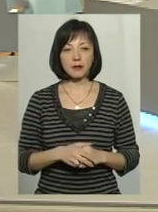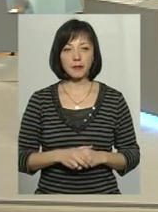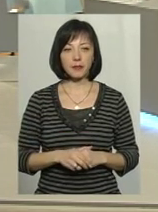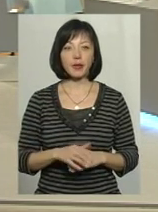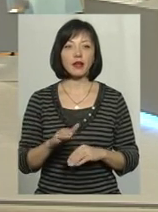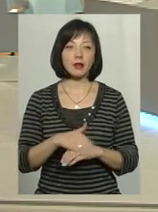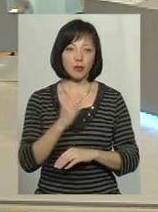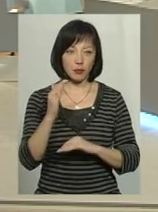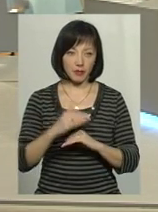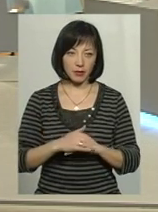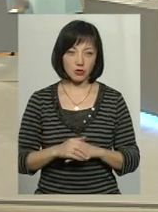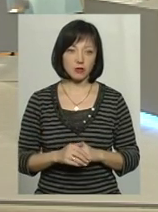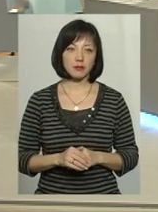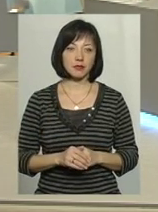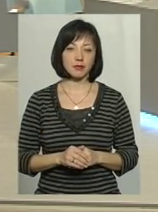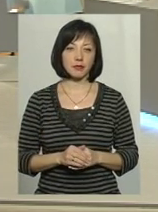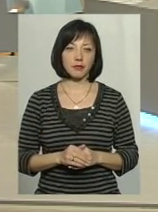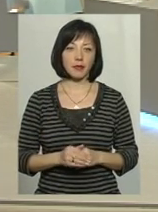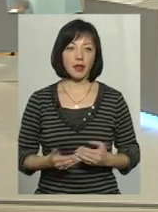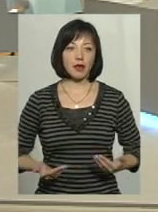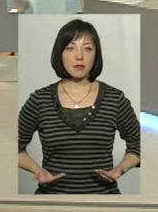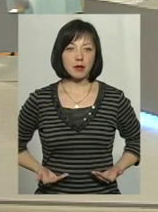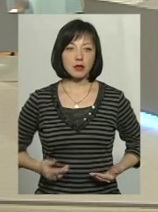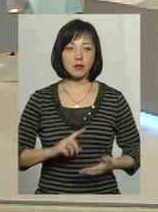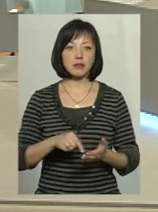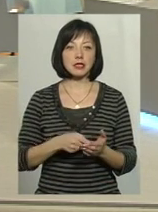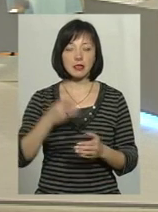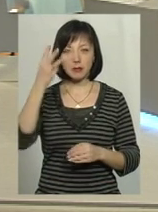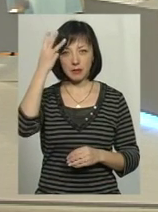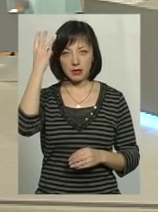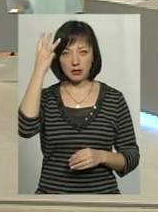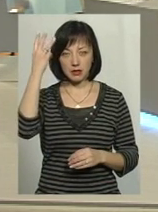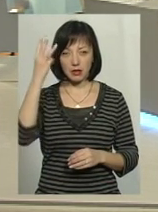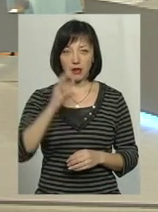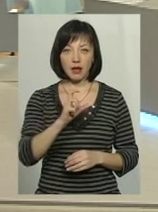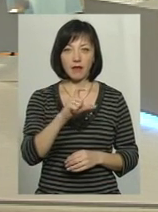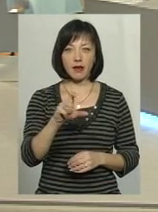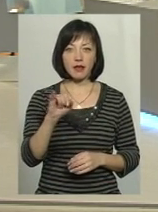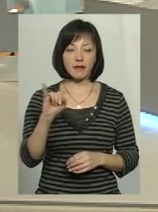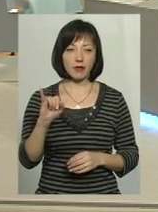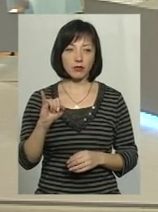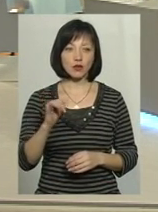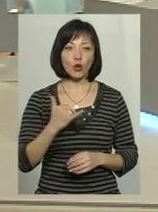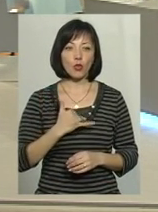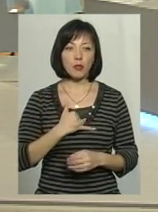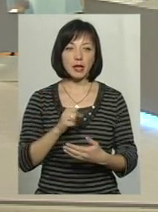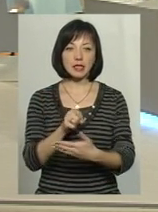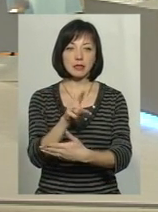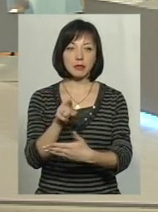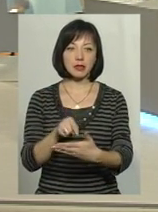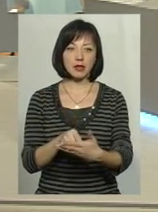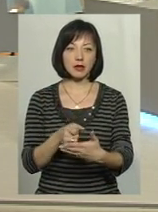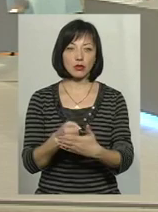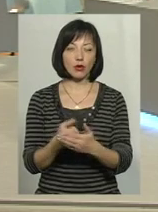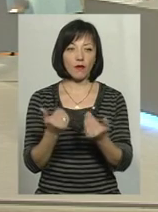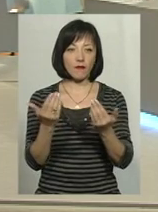Добрий вечір. Добрий вечір. Мешканець міста Хмельницького Межляковськів, Євген Іванов. В мене запитання до